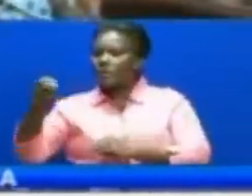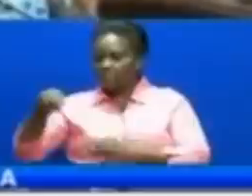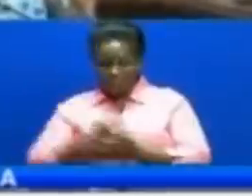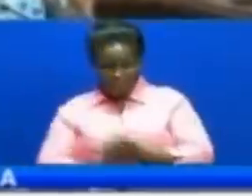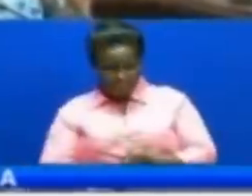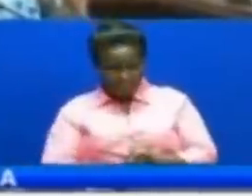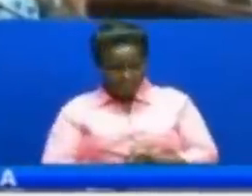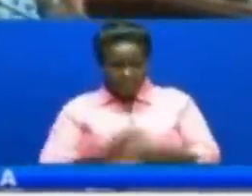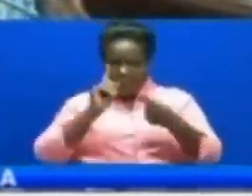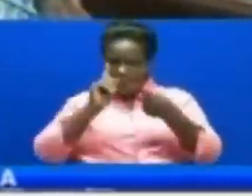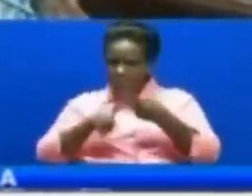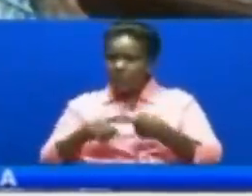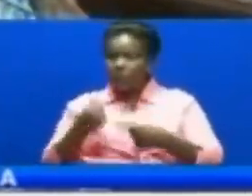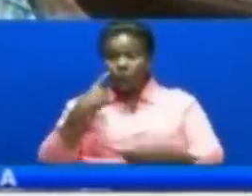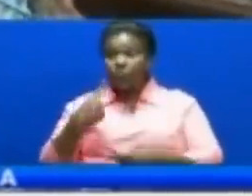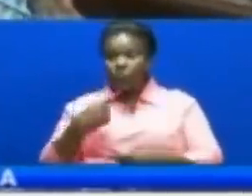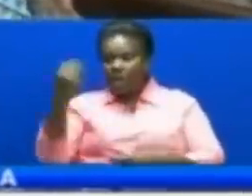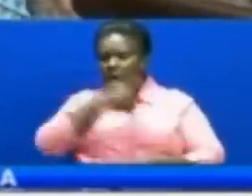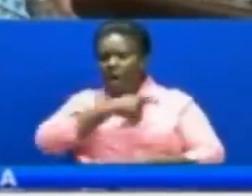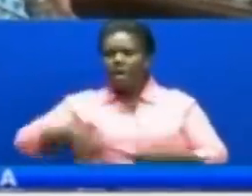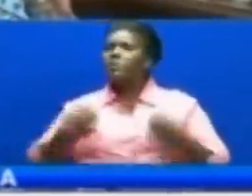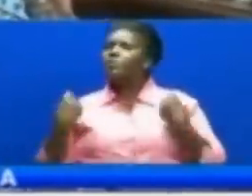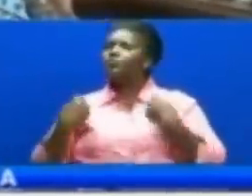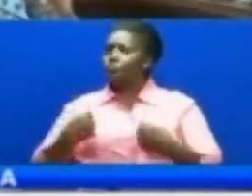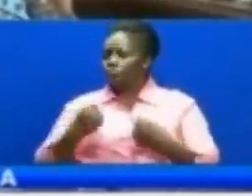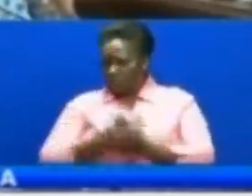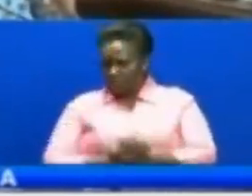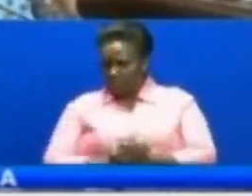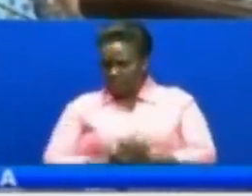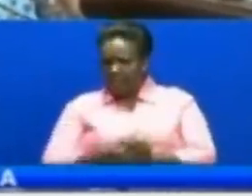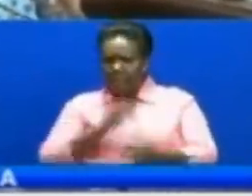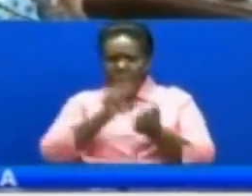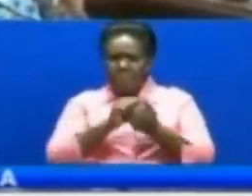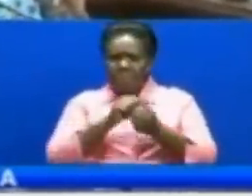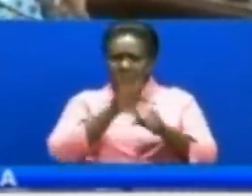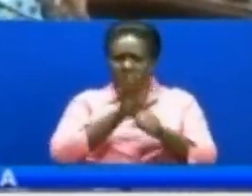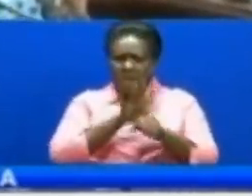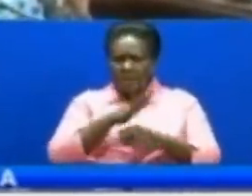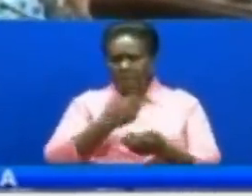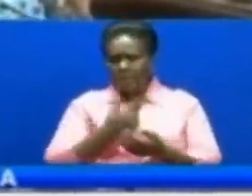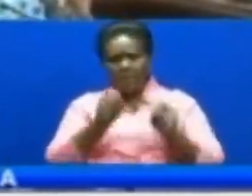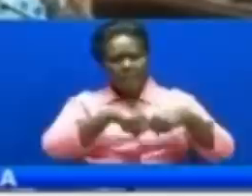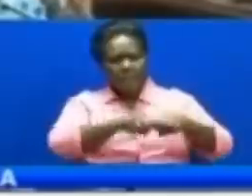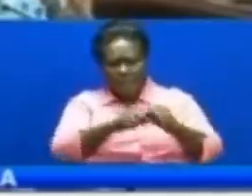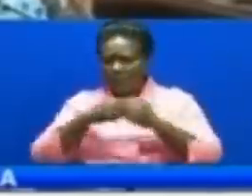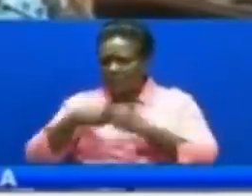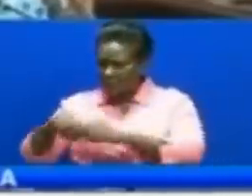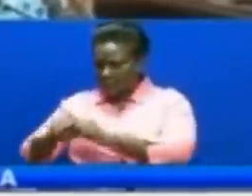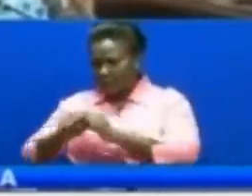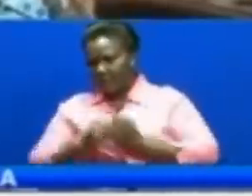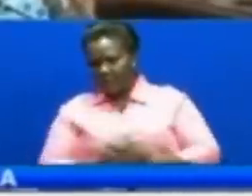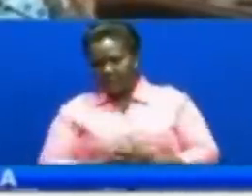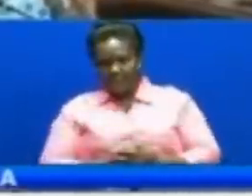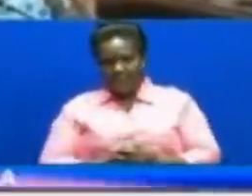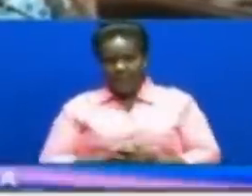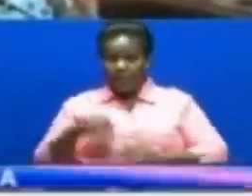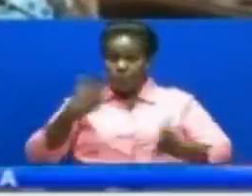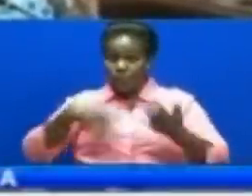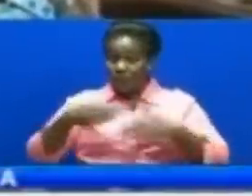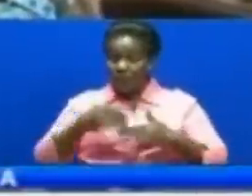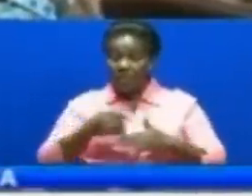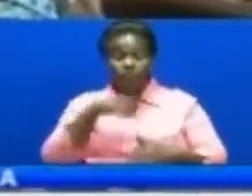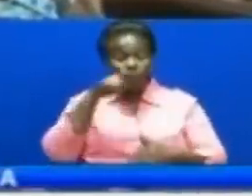Ni mambo minge ambaye mayafanya mambo makubwa Ambayo sasa unapuzumzia Tanzania